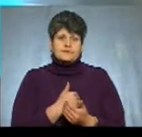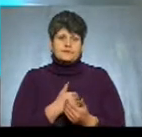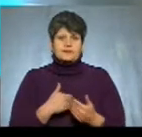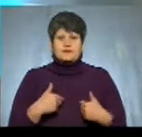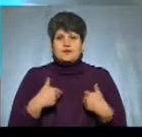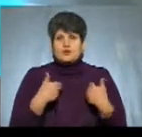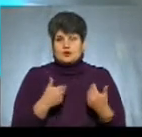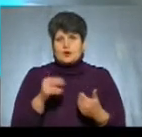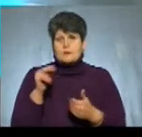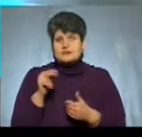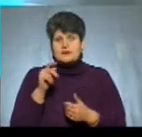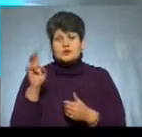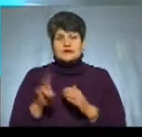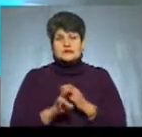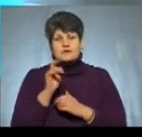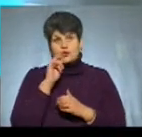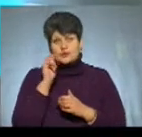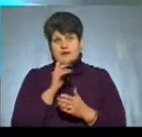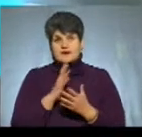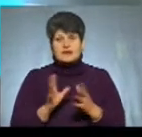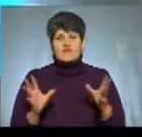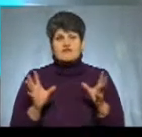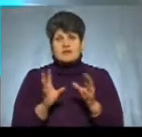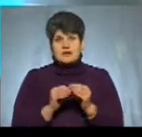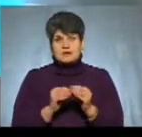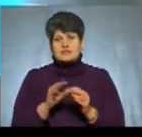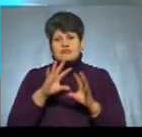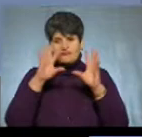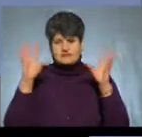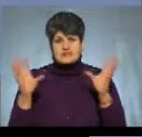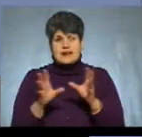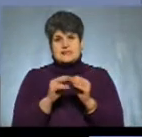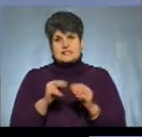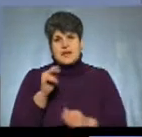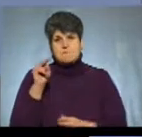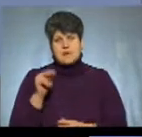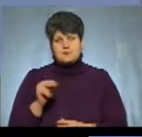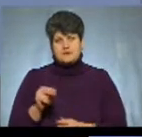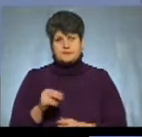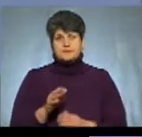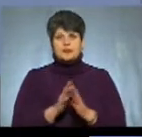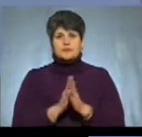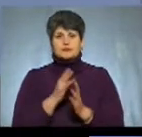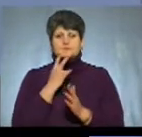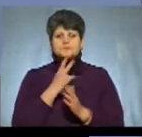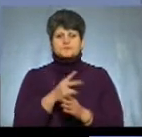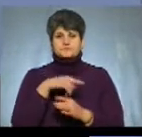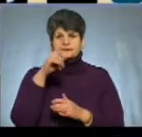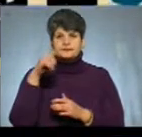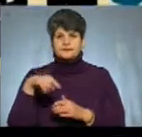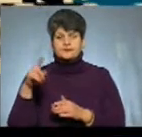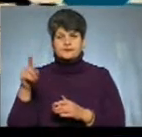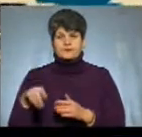Церкви України, яка перебуває в єдності з Селенським Православнім. Я попрошу режисера показати нам графіку, щоб ми ознайомилися, яка